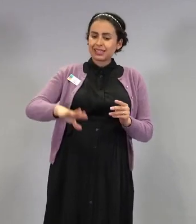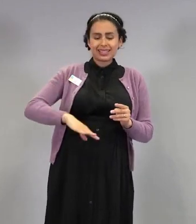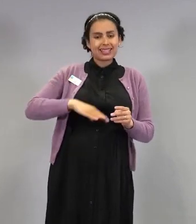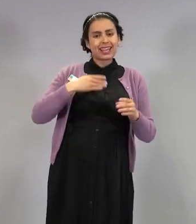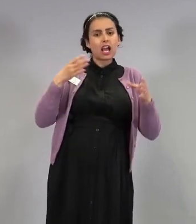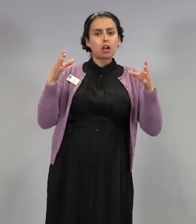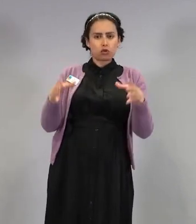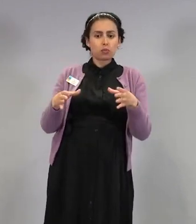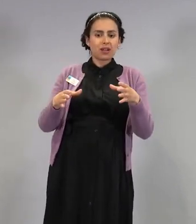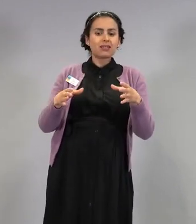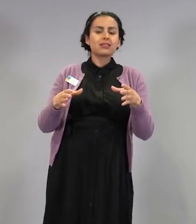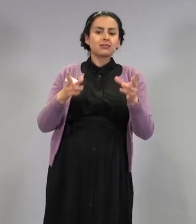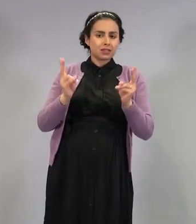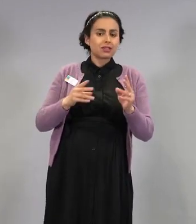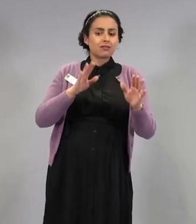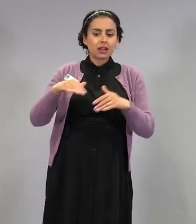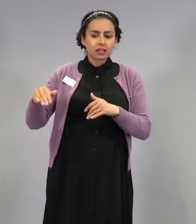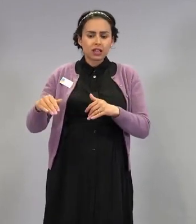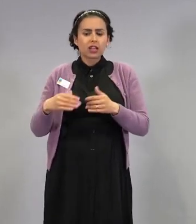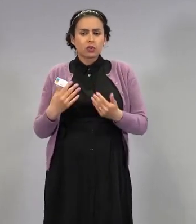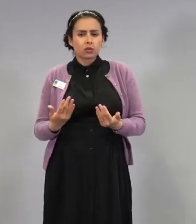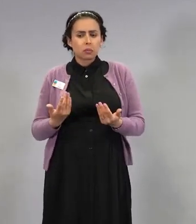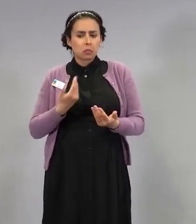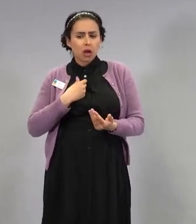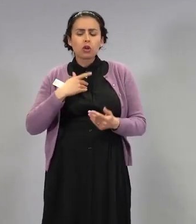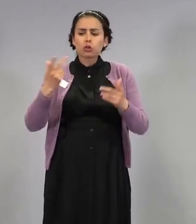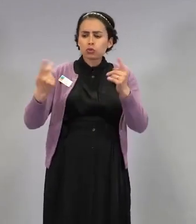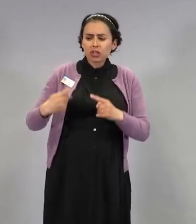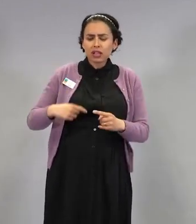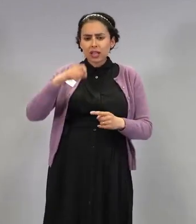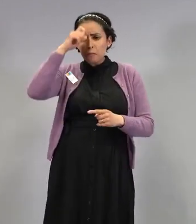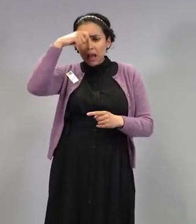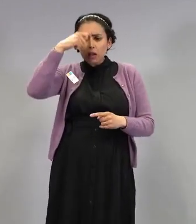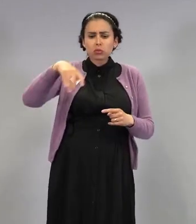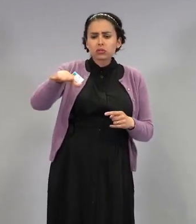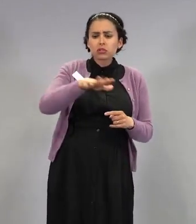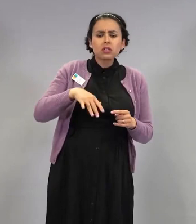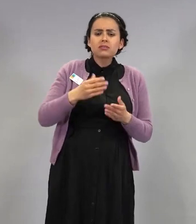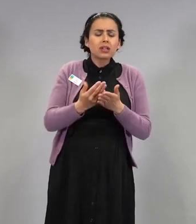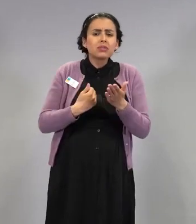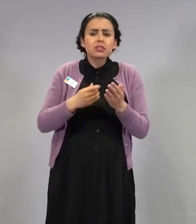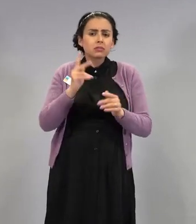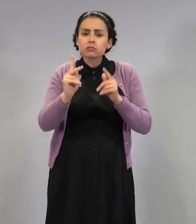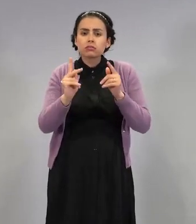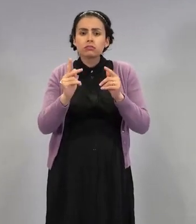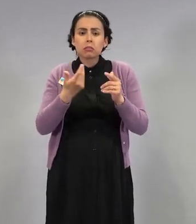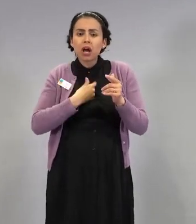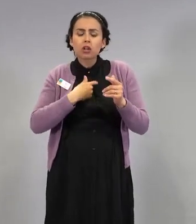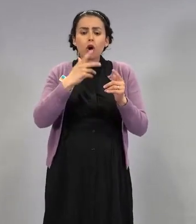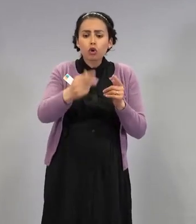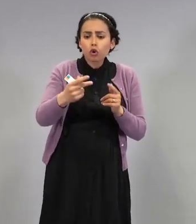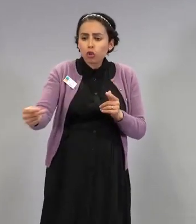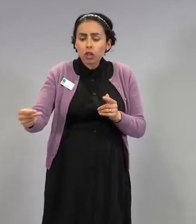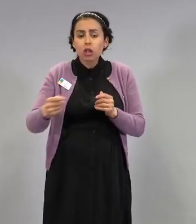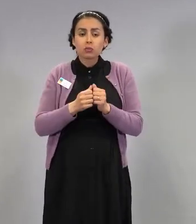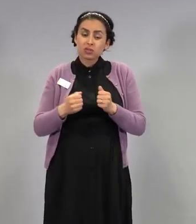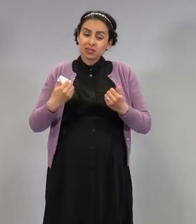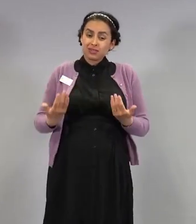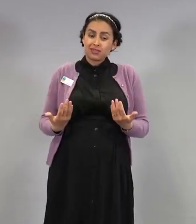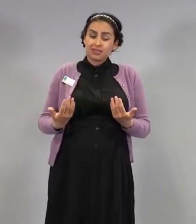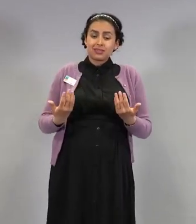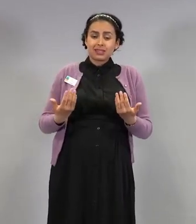pääkaumakiseutua, että miten täällä niin kovasti rokotellaan ja edistytään, niin se voi olla, että täällä on keskimääräistä nuorempi väestö.